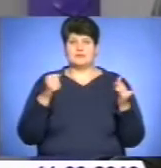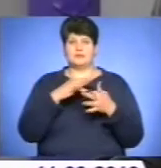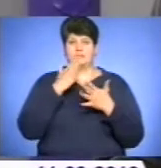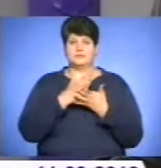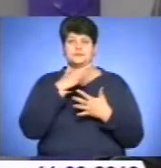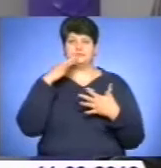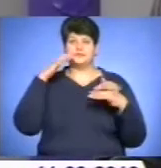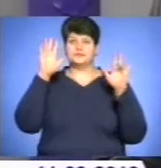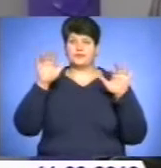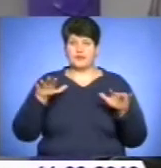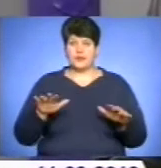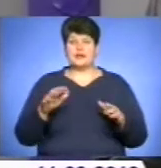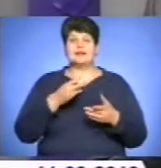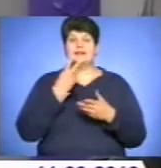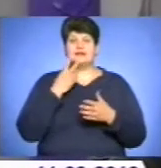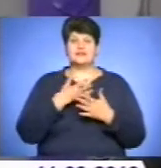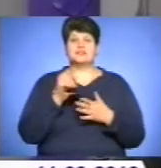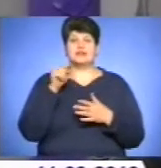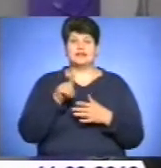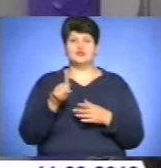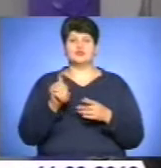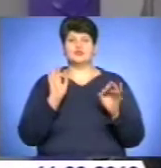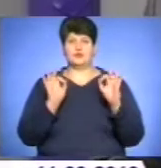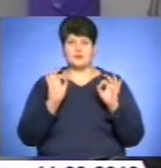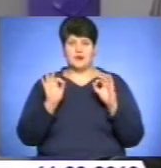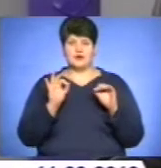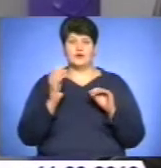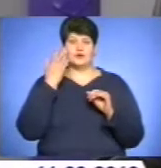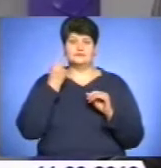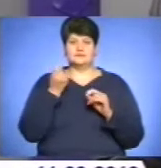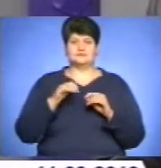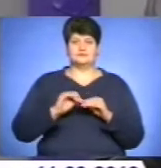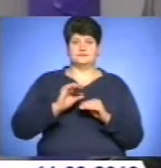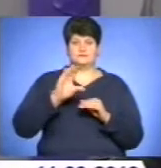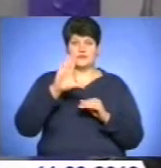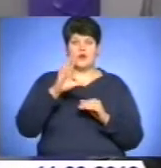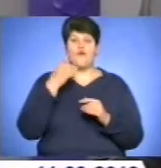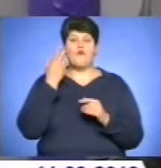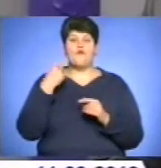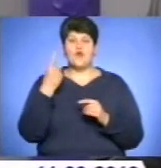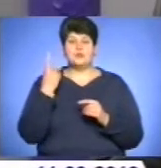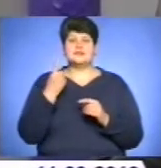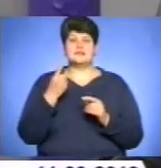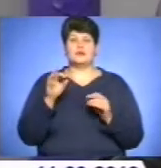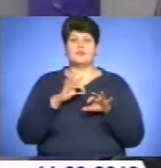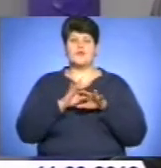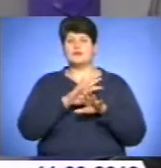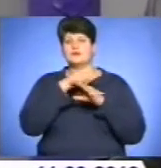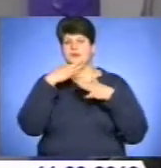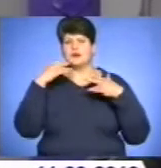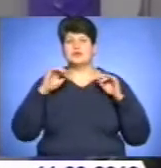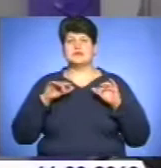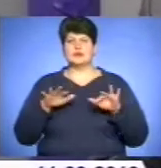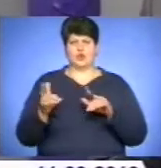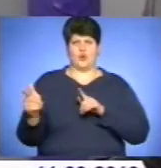незважаючи на те, що нормально проходить паводок, в області проведені всі заходи щодо попередження і приведено в